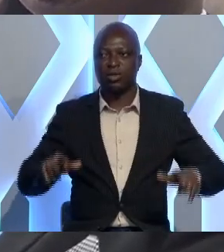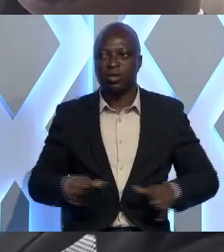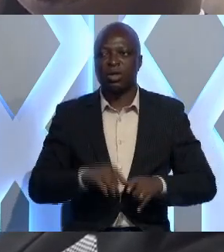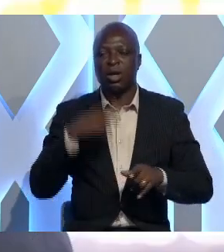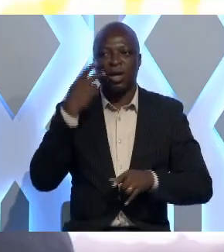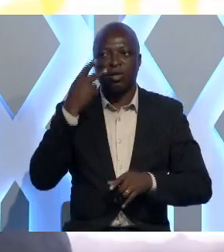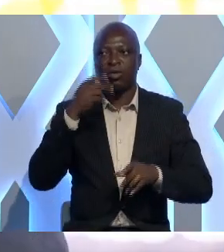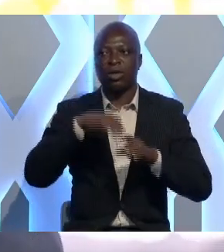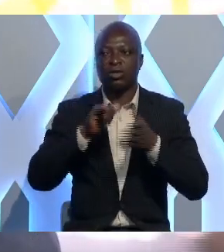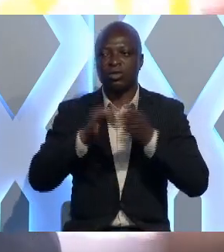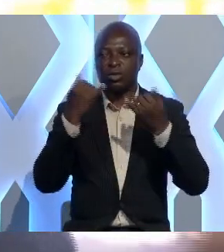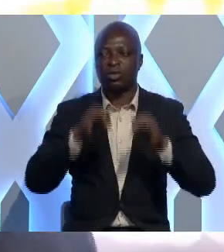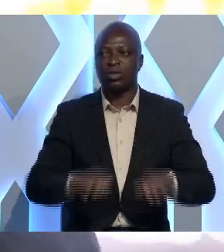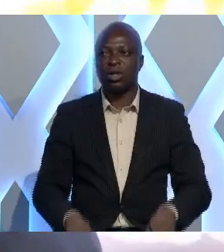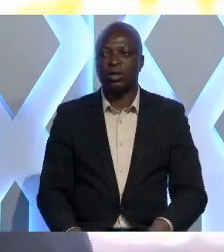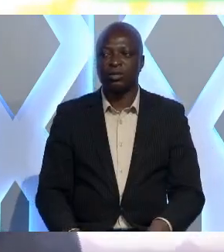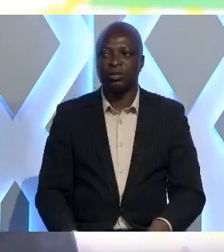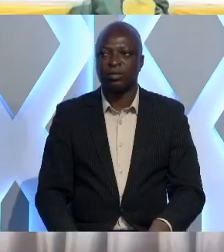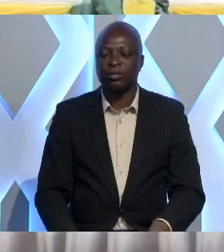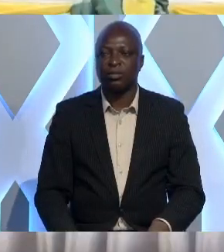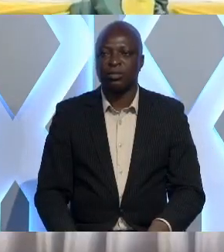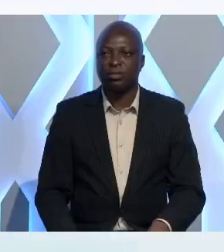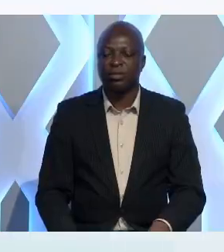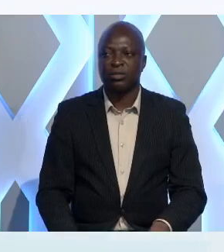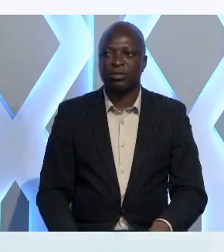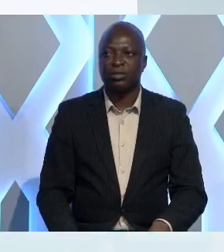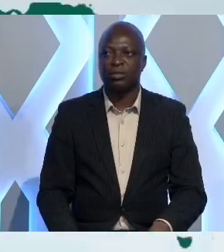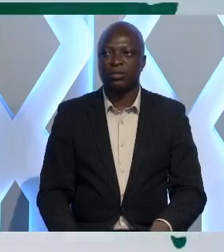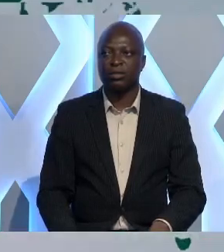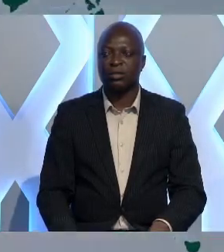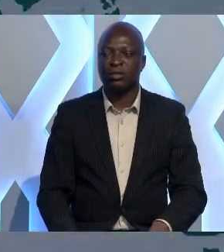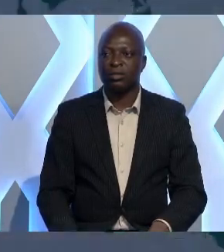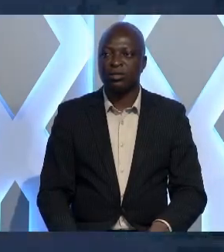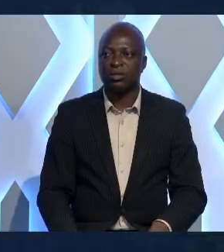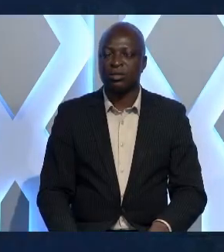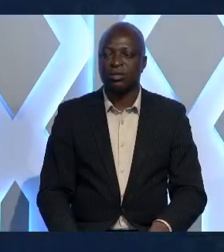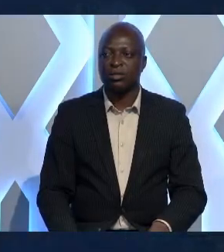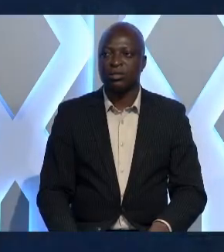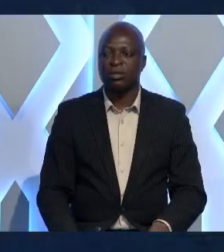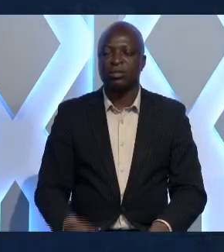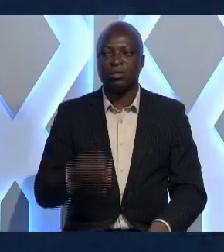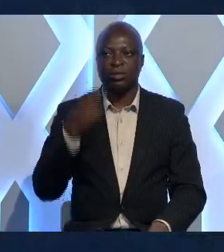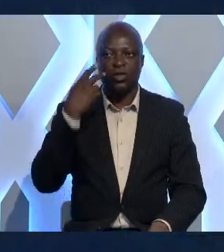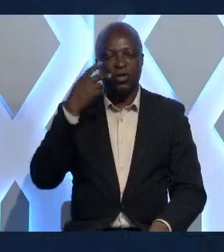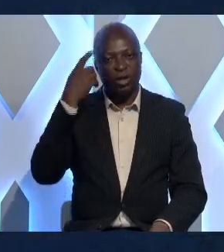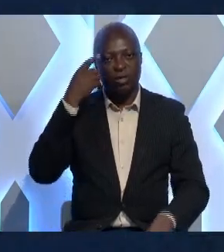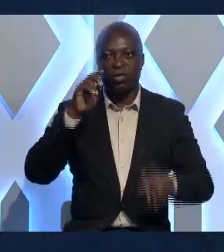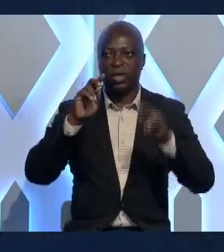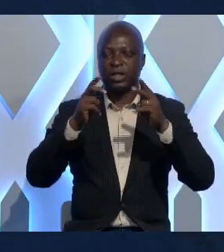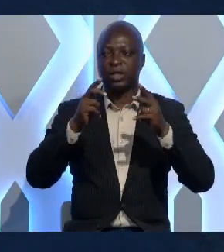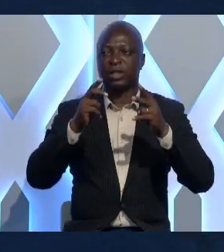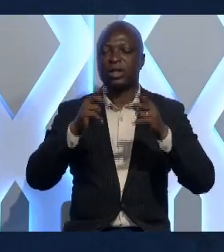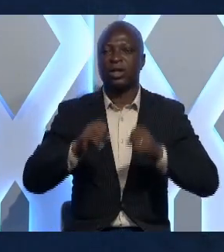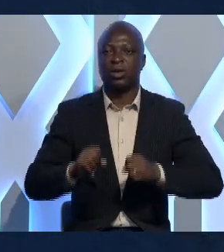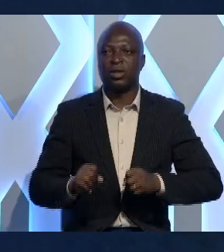Voilà pour les titres. Le